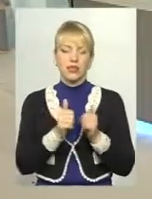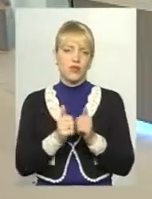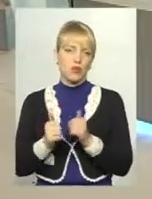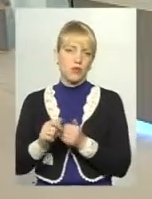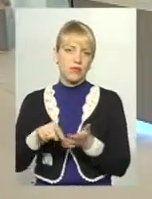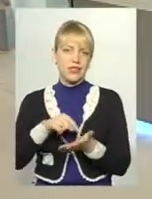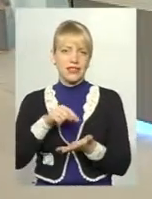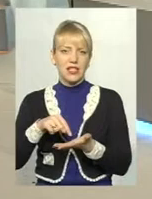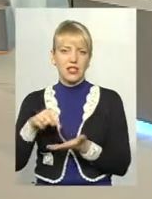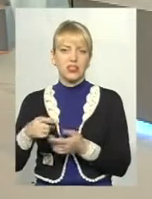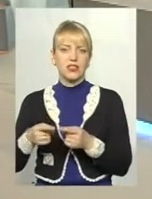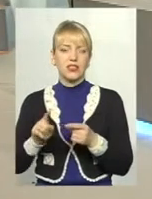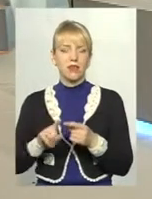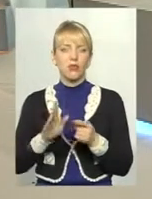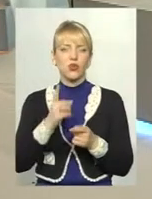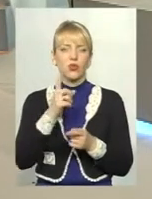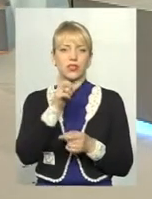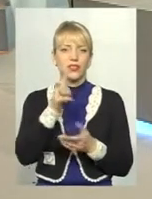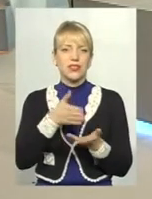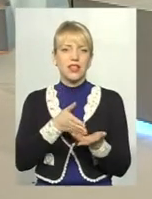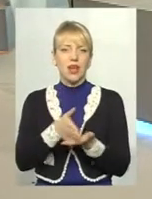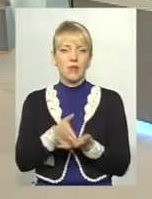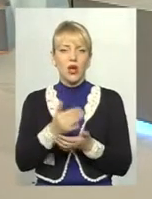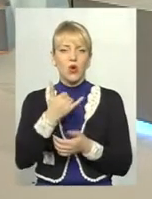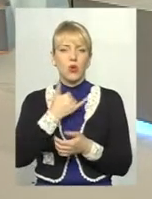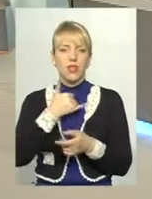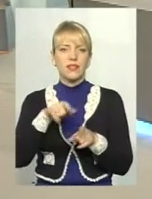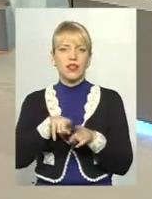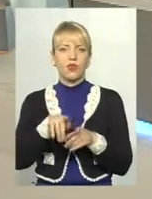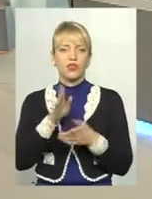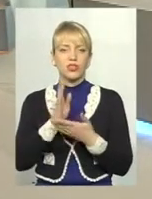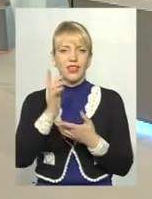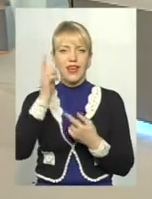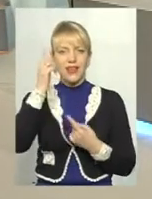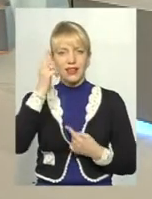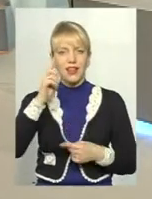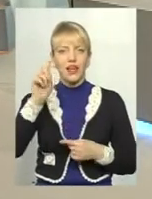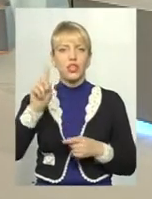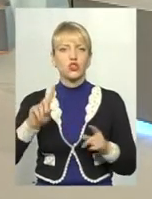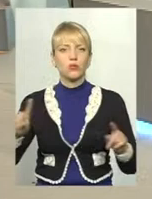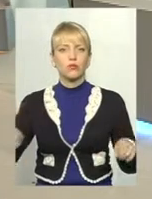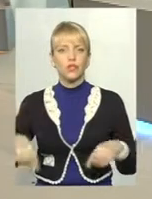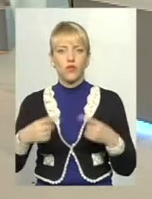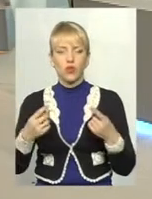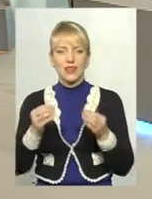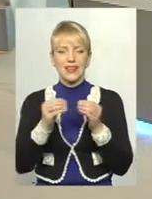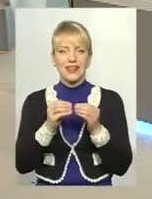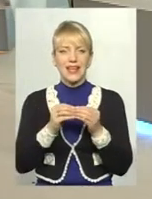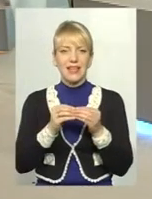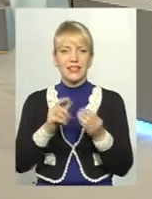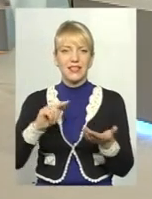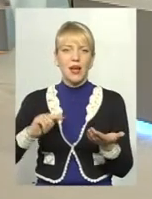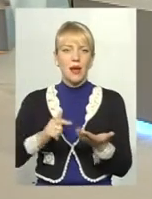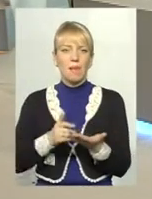Це буде один із напрямків. І в нас є така гарна ідея створити 10 маршрутів, які